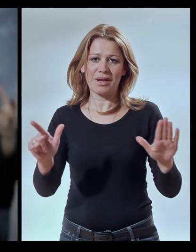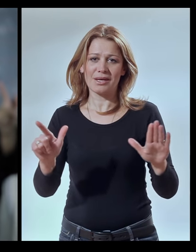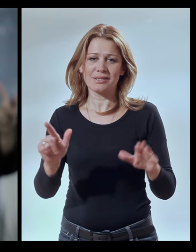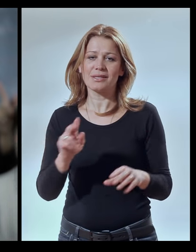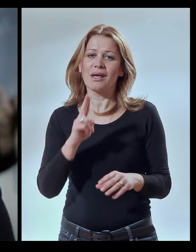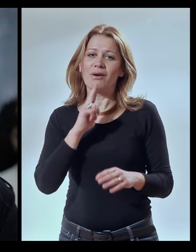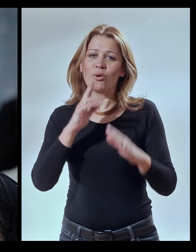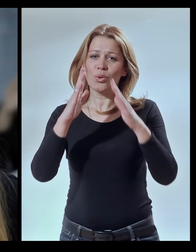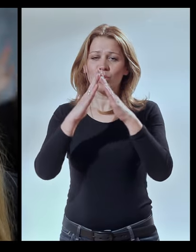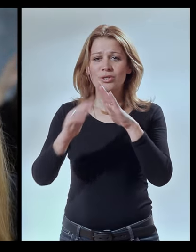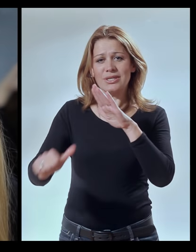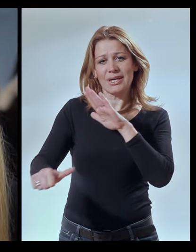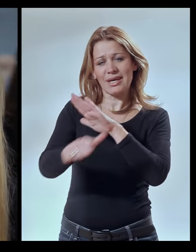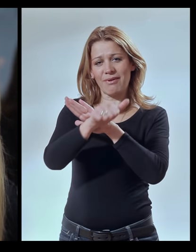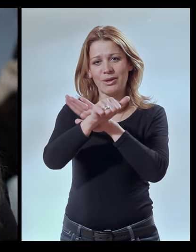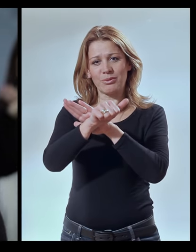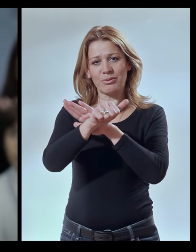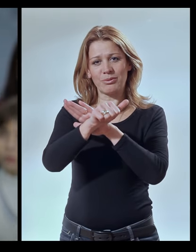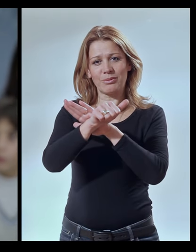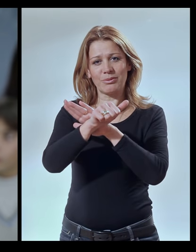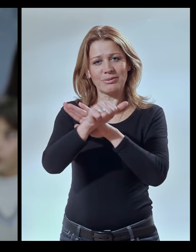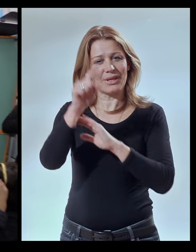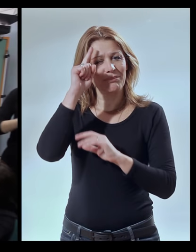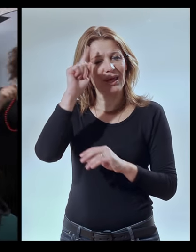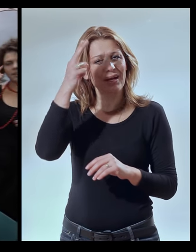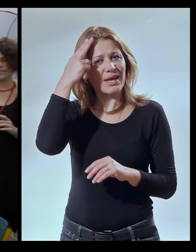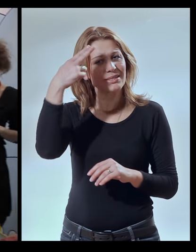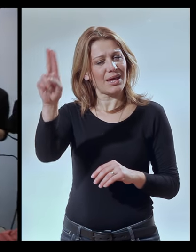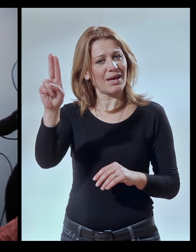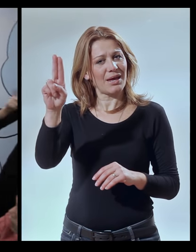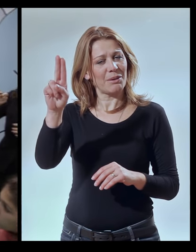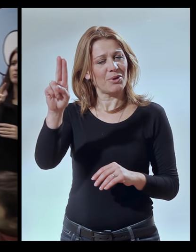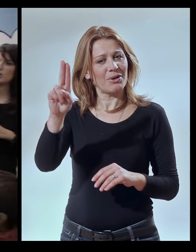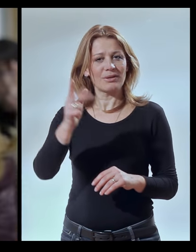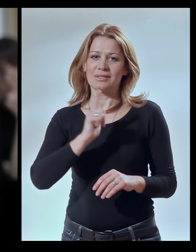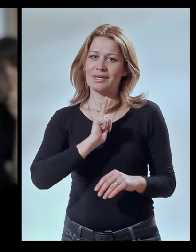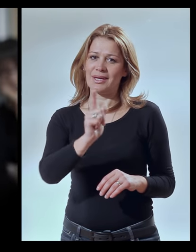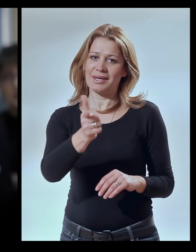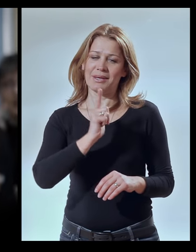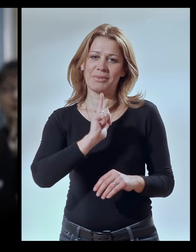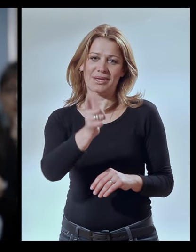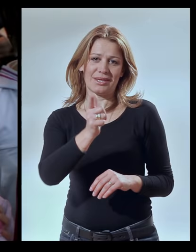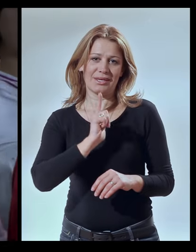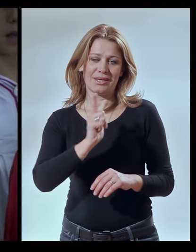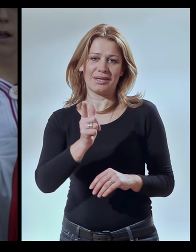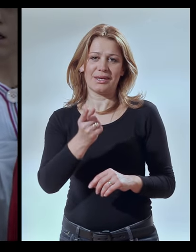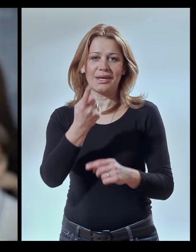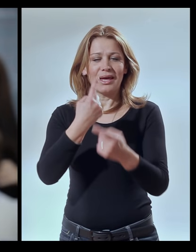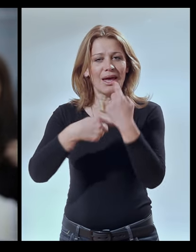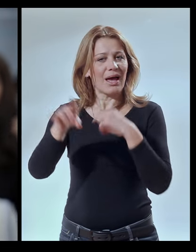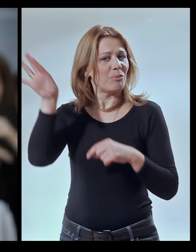sedamnaest koju kući skrivaju Znam da ne znamo se mi,